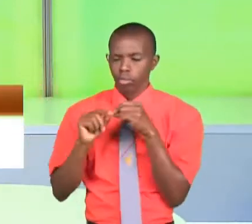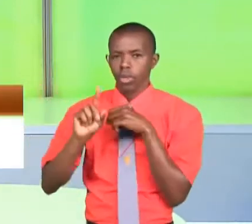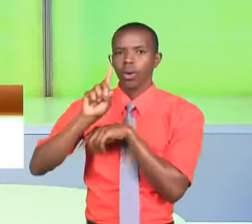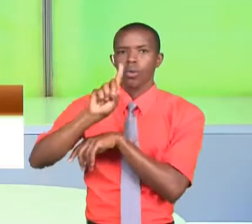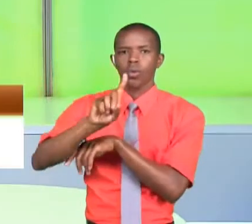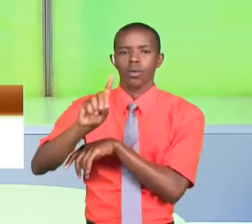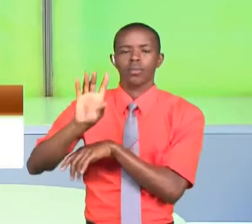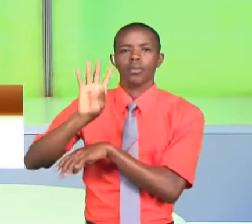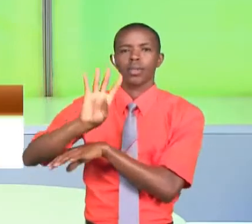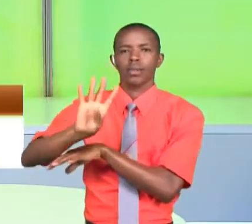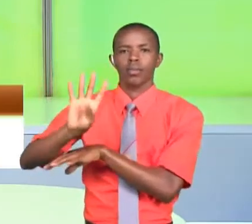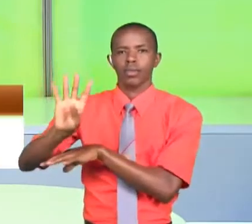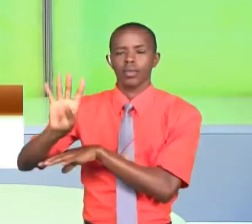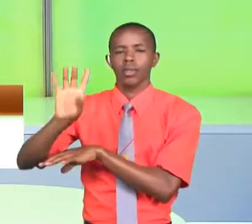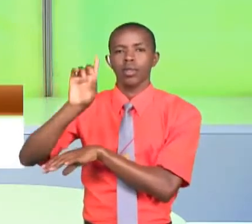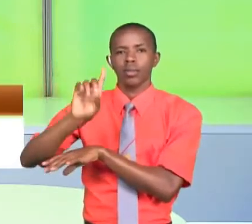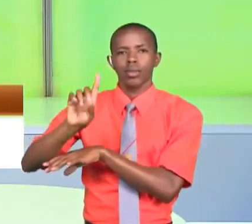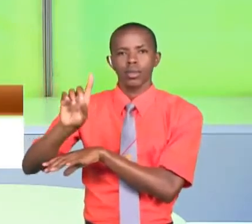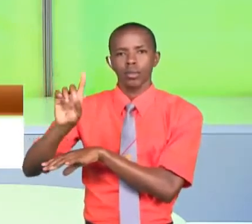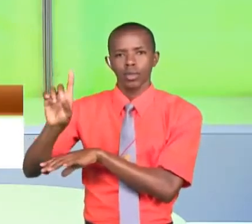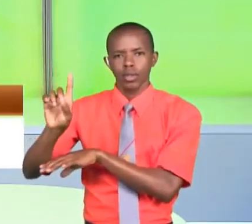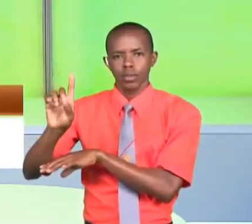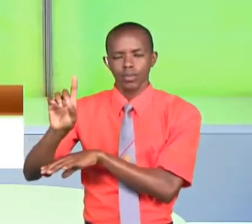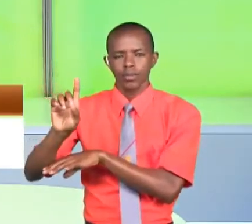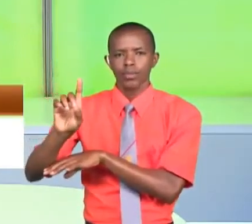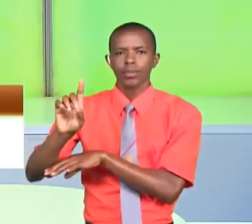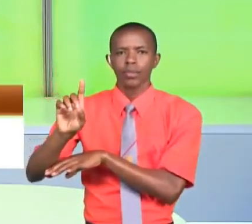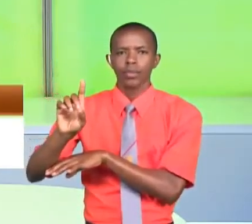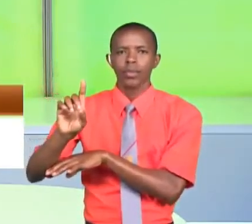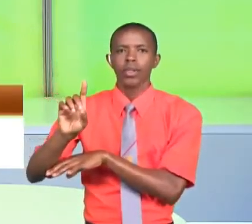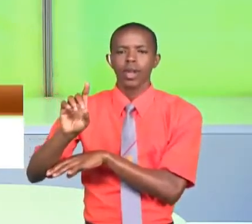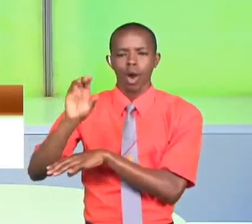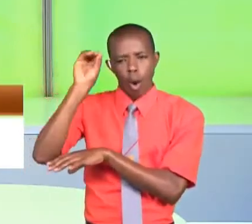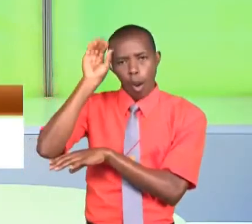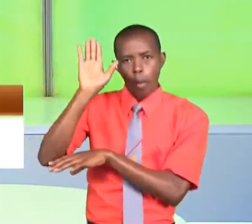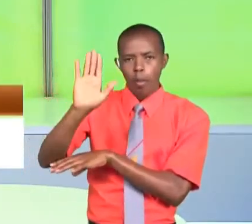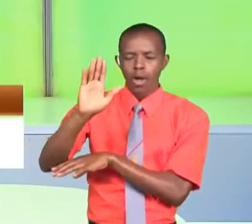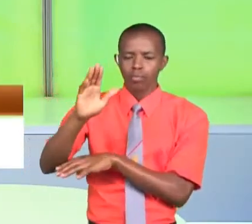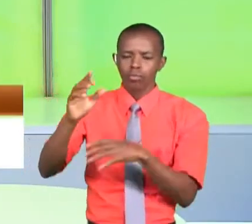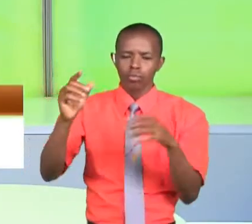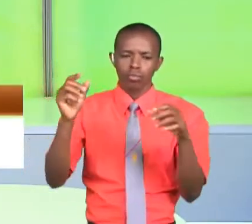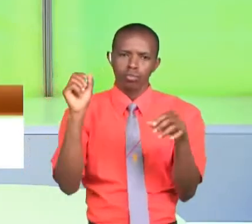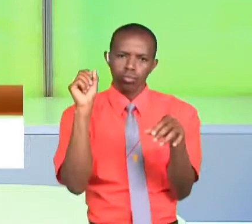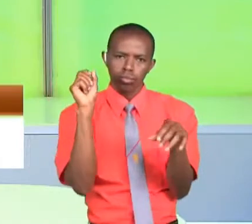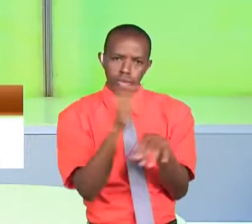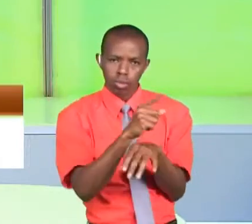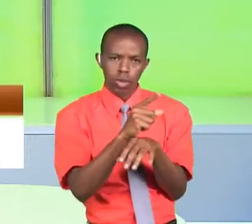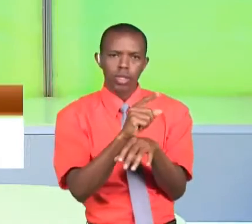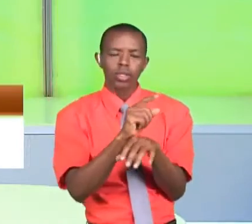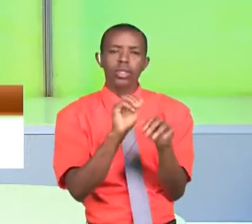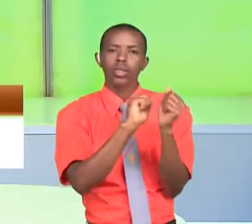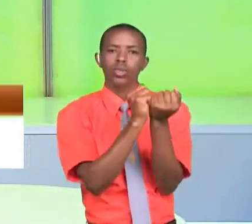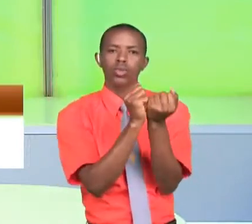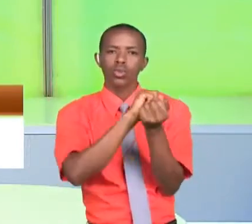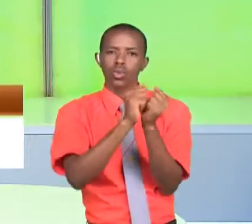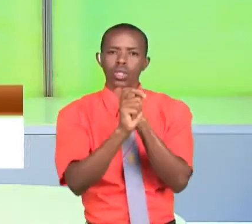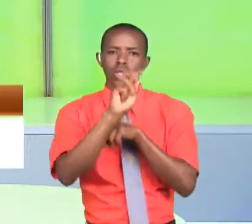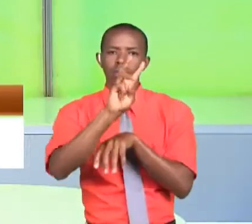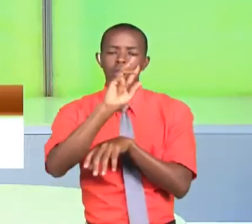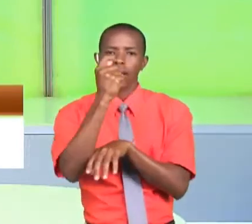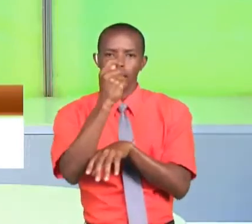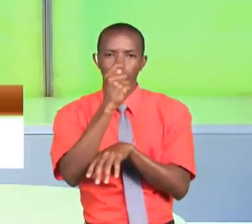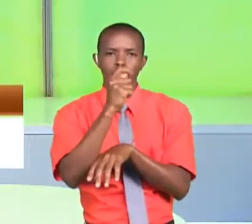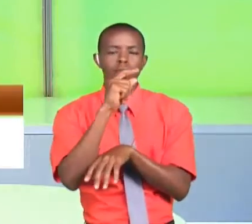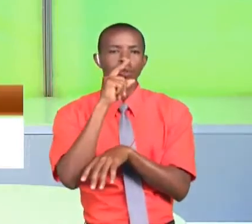moja, nne, nne, moja, moja, moja. Kisha niandikie kauli yako kwenye mitandao ya kidami Switch TV Kenya kwenye Facebook, Switch TV Kenya